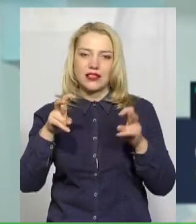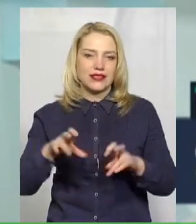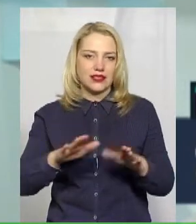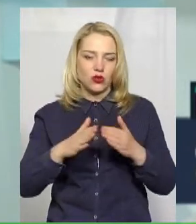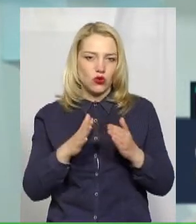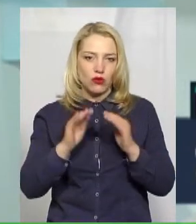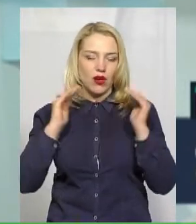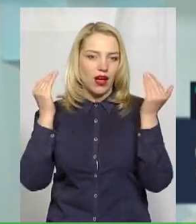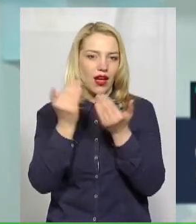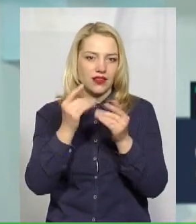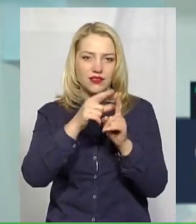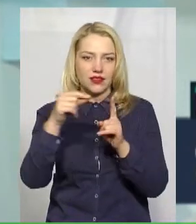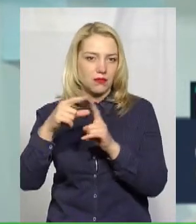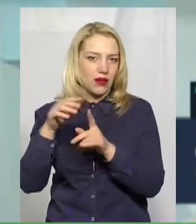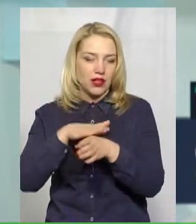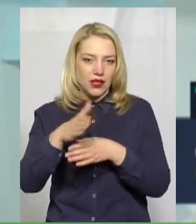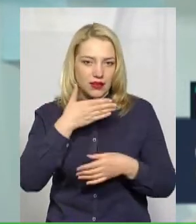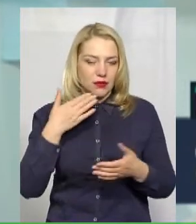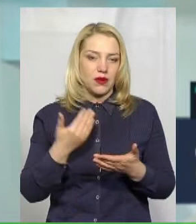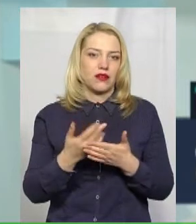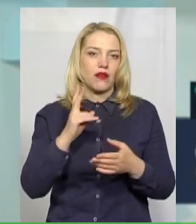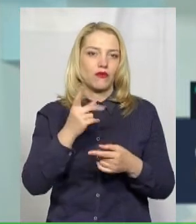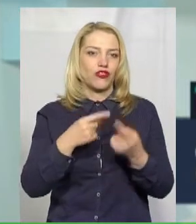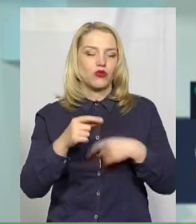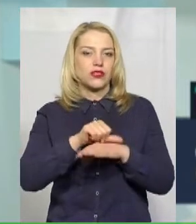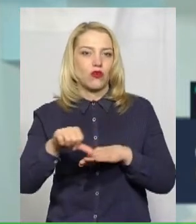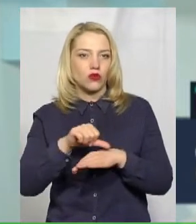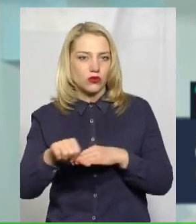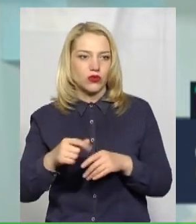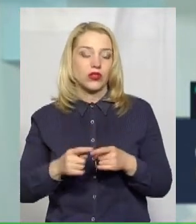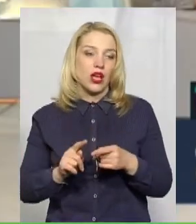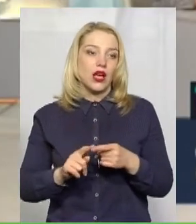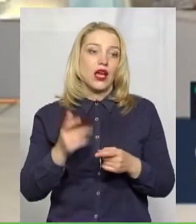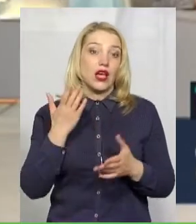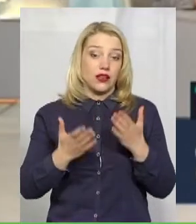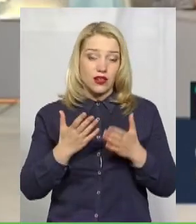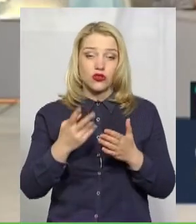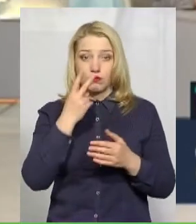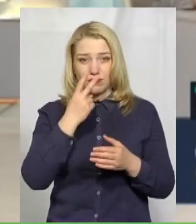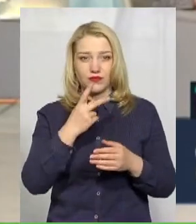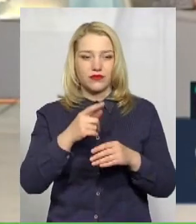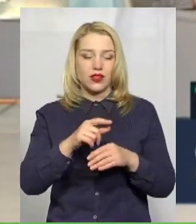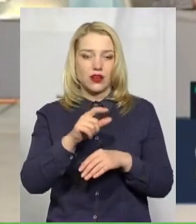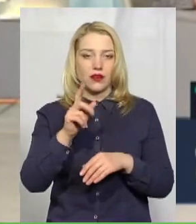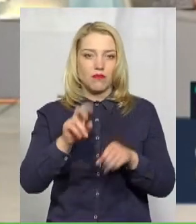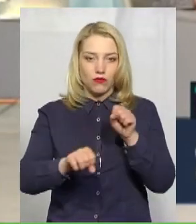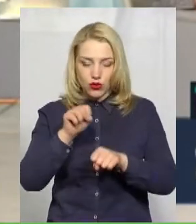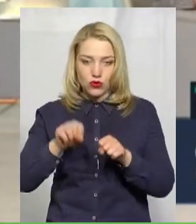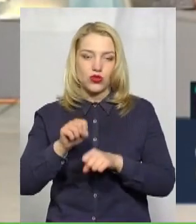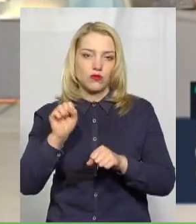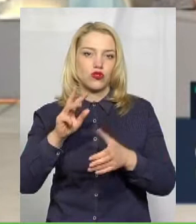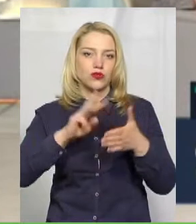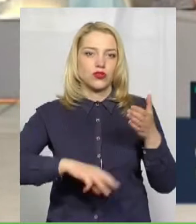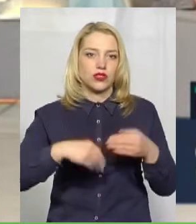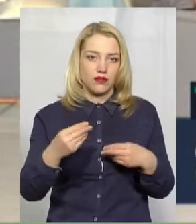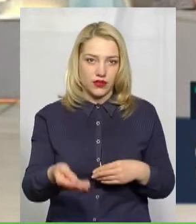Тобто це все для встановлення особи патрульними та притягнення до відповідальності у разі будь-яких порушень карантинних. Також, крім цього,